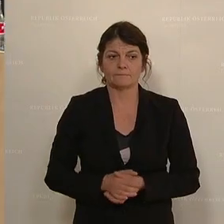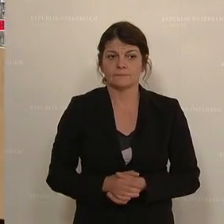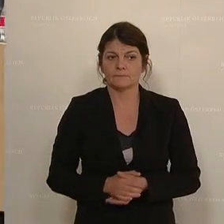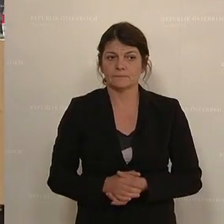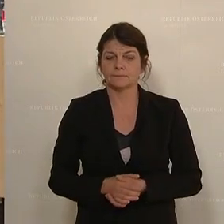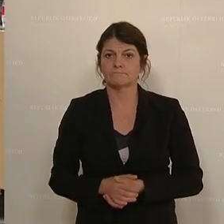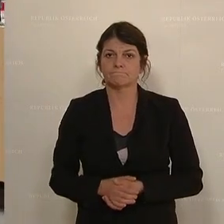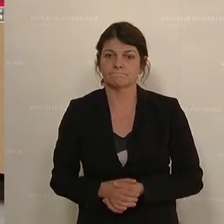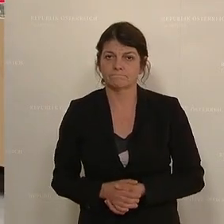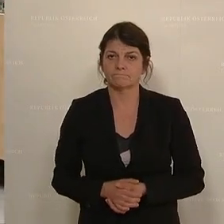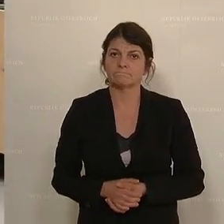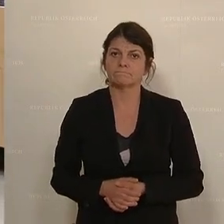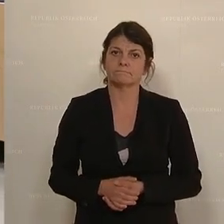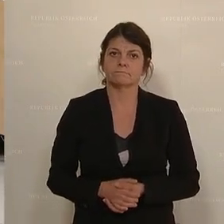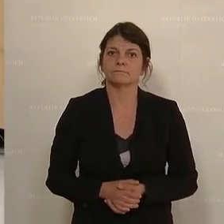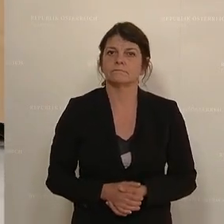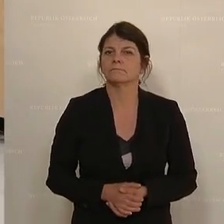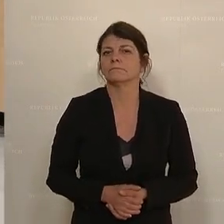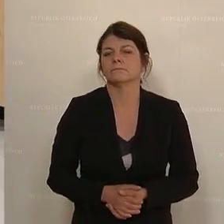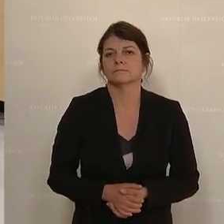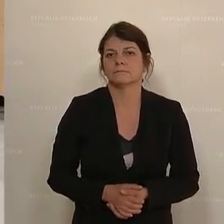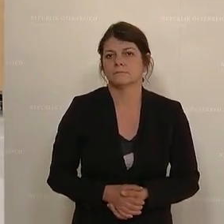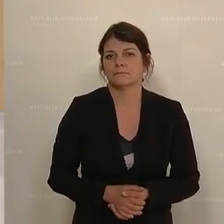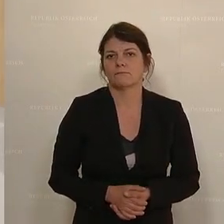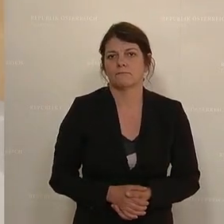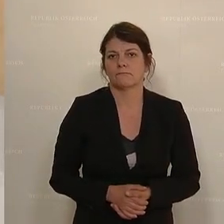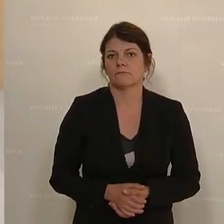Der letzte Redner kommt ebenso von der SPÖ, Christian Trobitz.